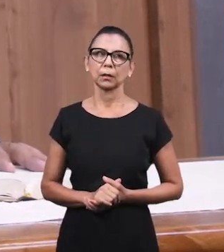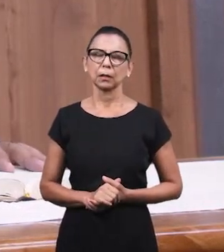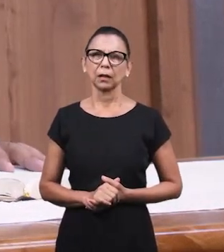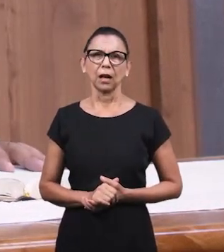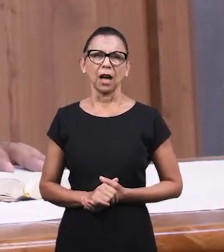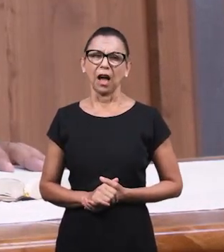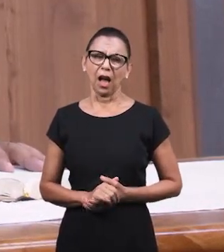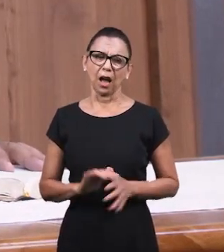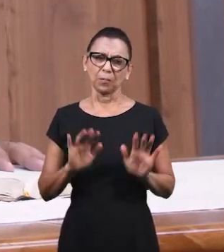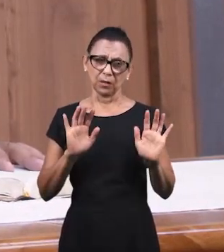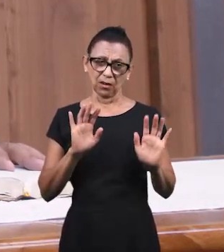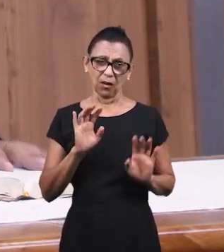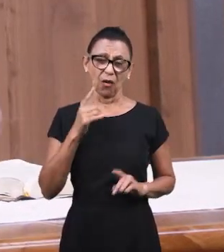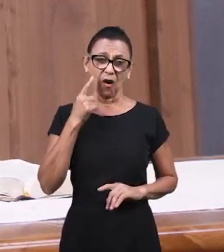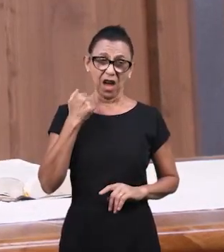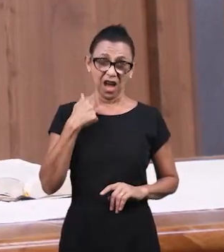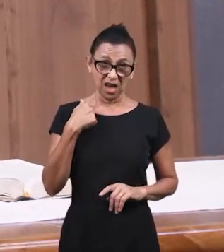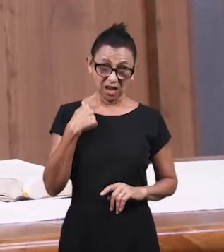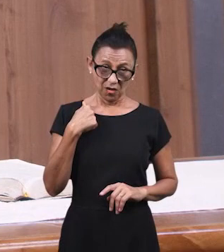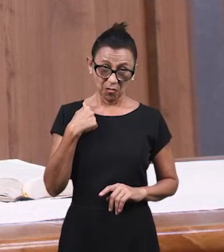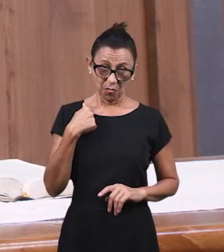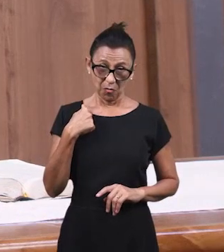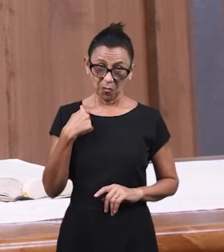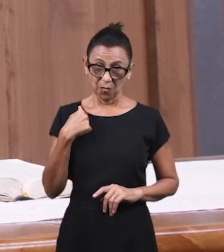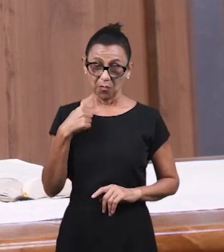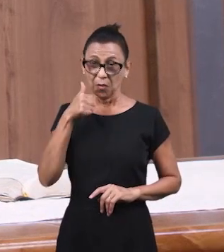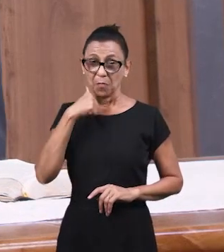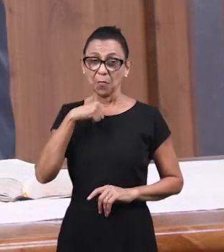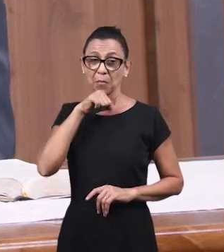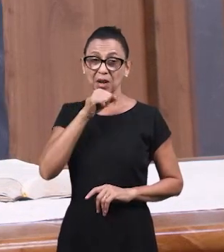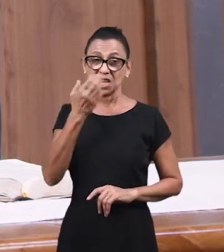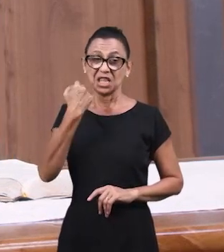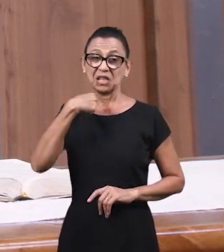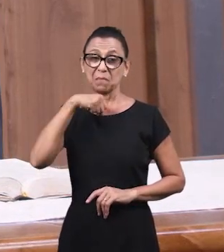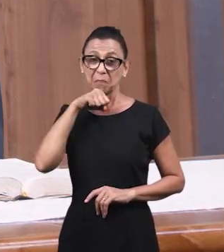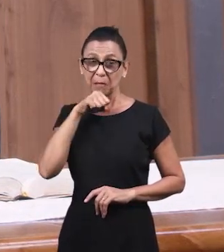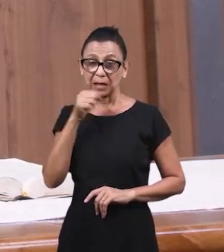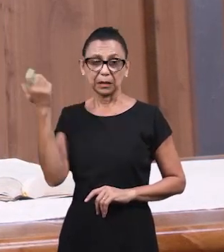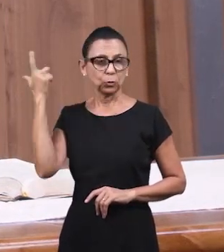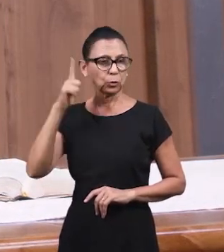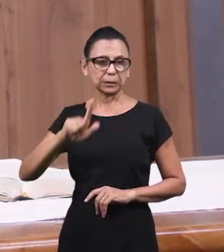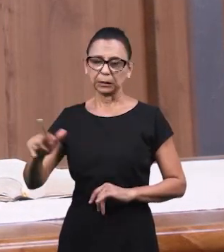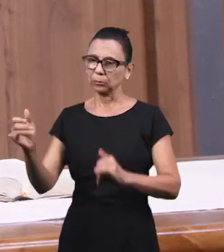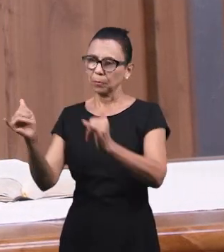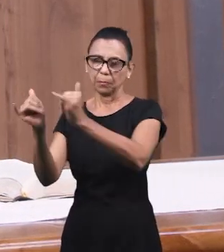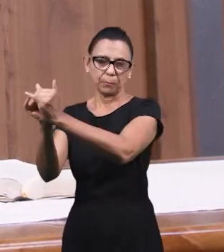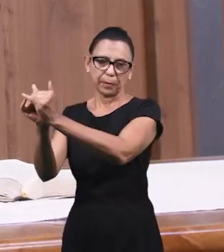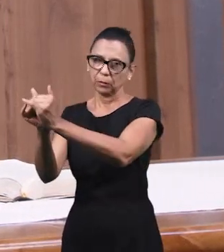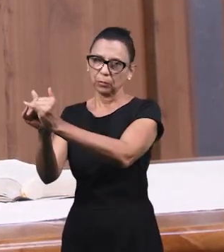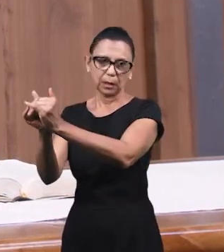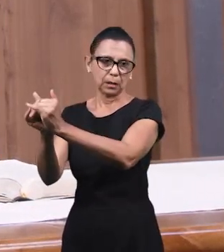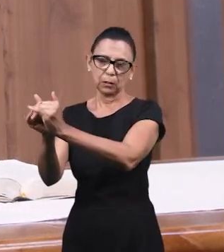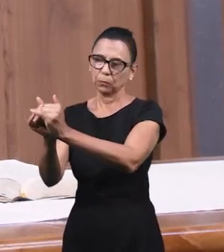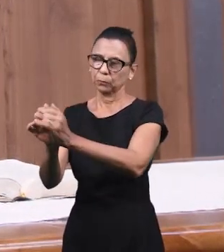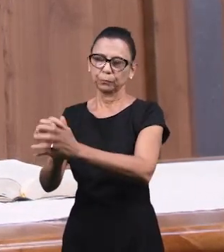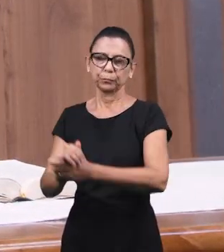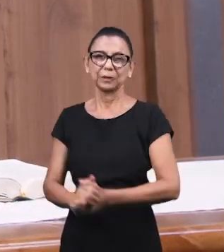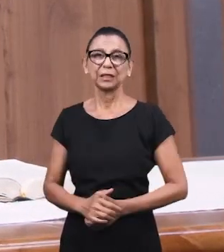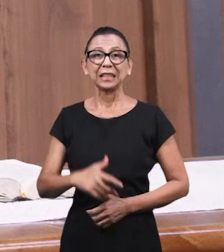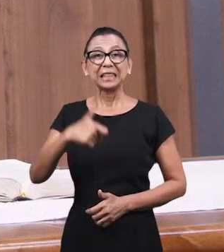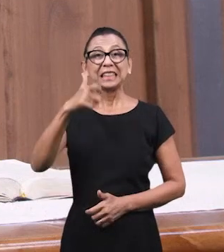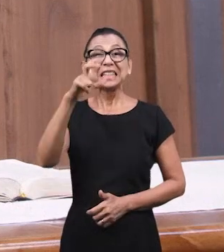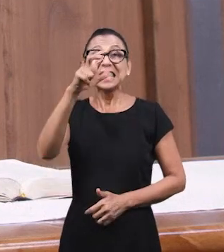Я не могу простить родителей мои. 15 лет она уже не видела родителей своих. И